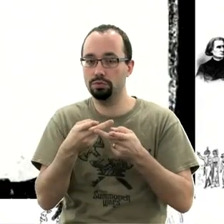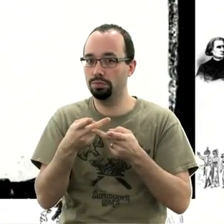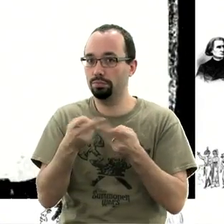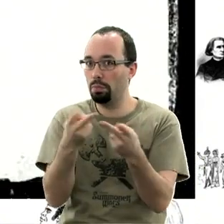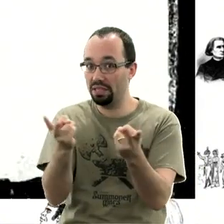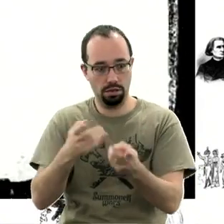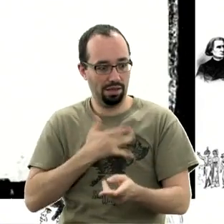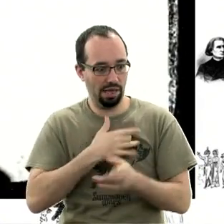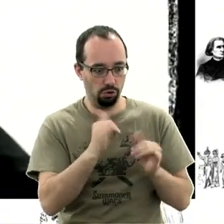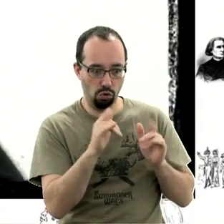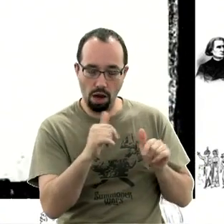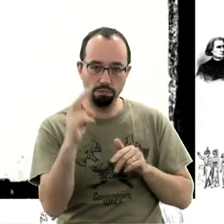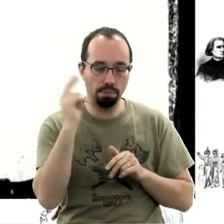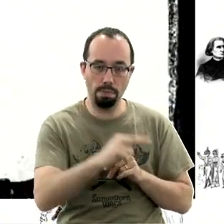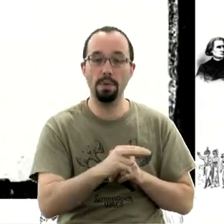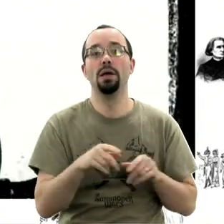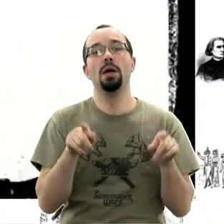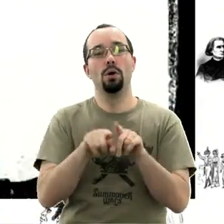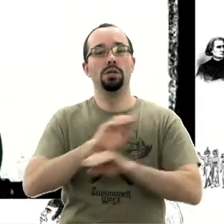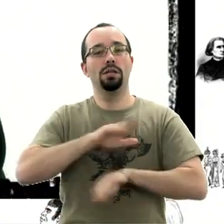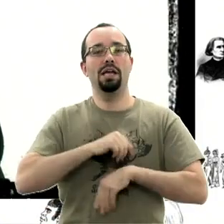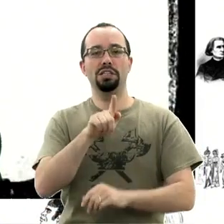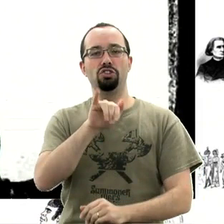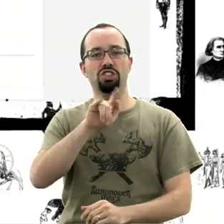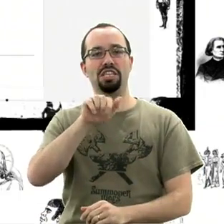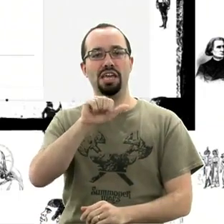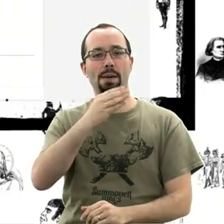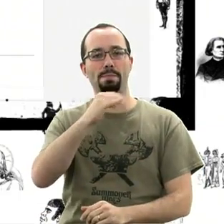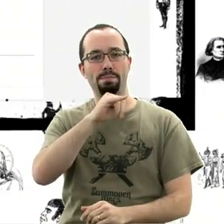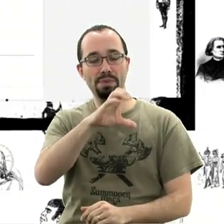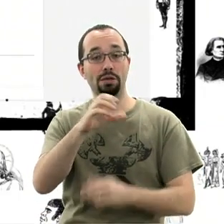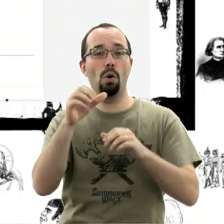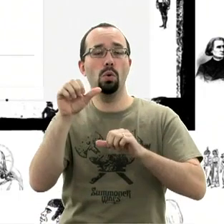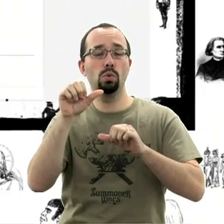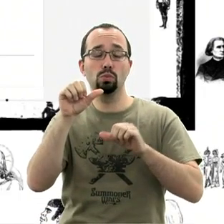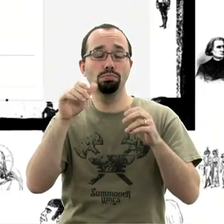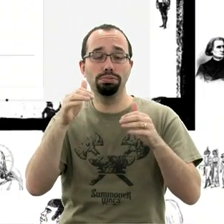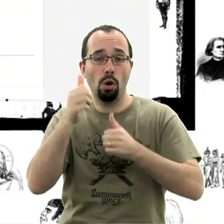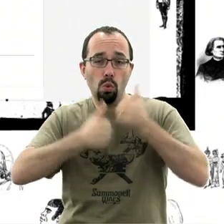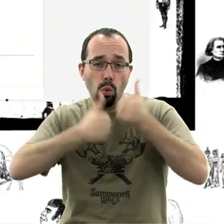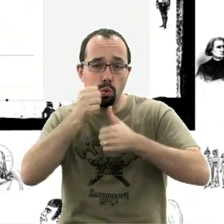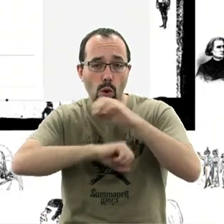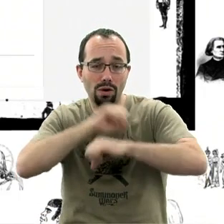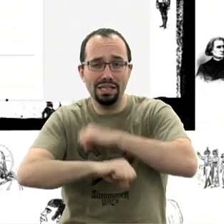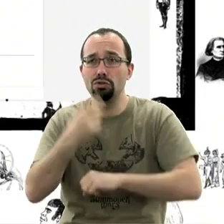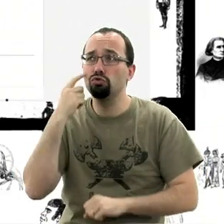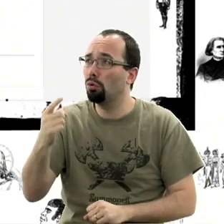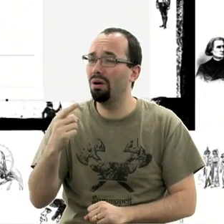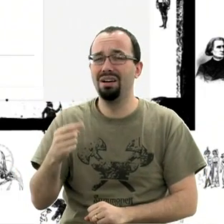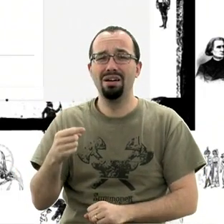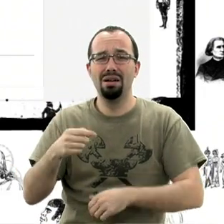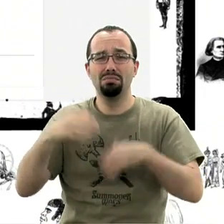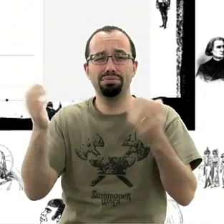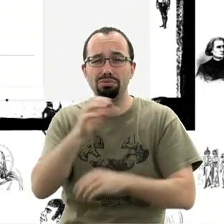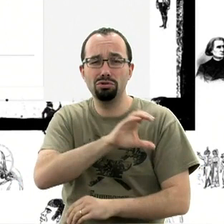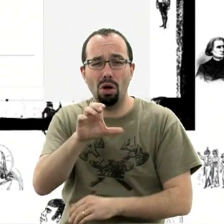suivi par Gigamic qui fait un truc. Alors là, ils ont fait un concours sur Tric Crac avec des commentaires. Mais alors, ils ont explosé, je ne pas, 150 commentaires, 180.